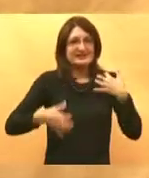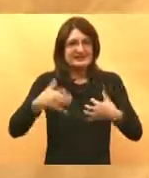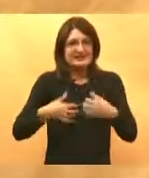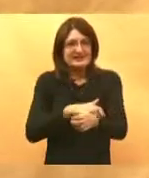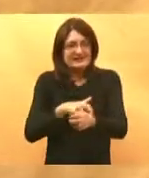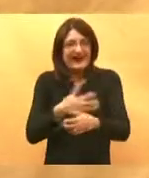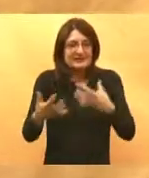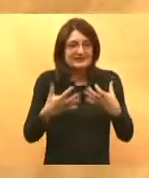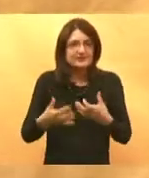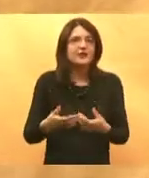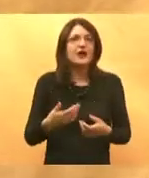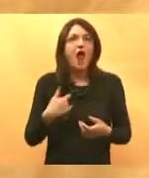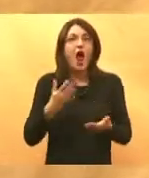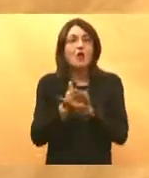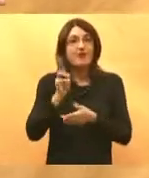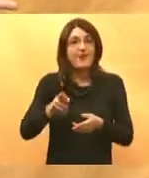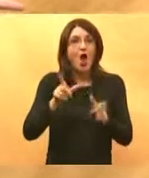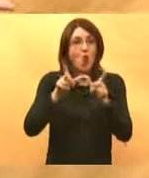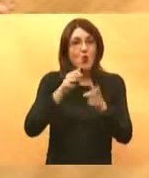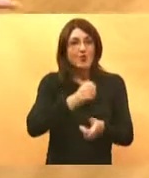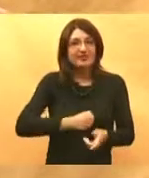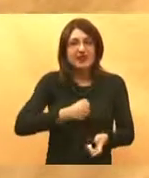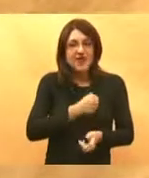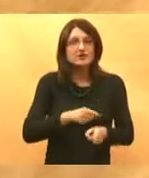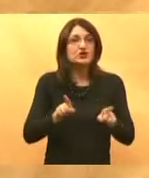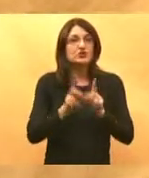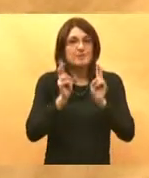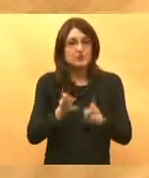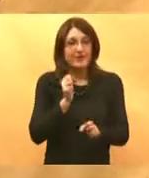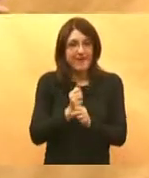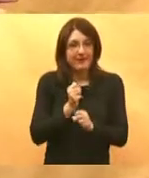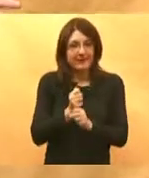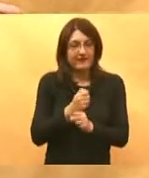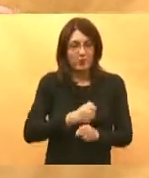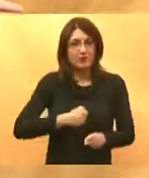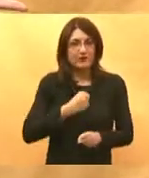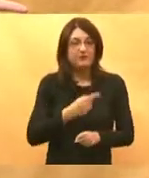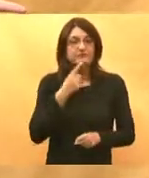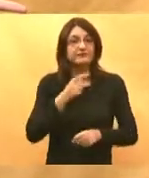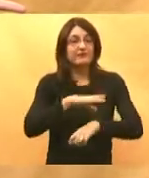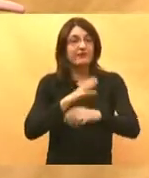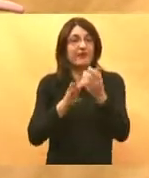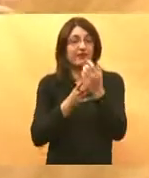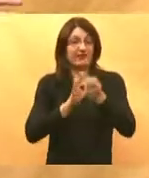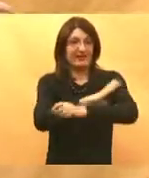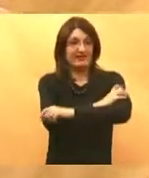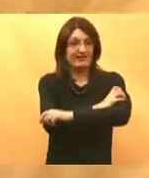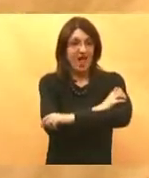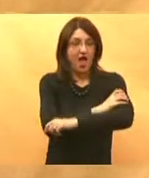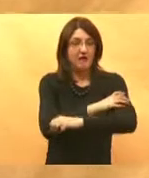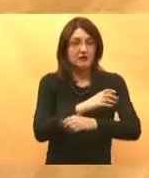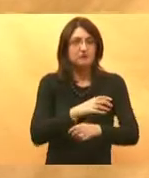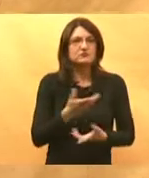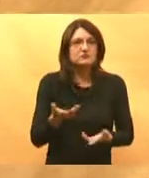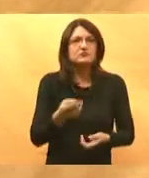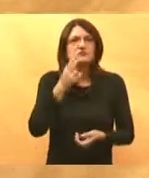eventualno ako imamo ultrazog možemo napraviti nešto još od diagnostike izmjerimo tlak vidimo u principu da li zaista